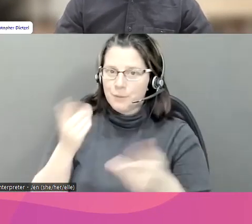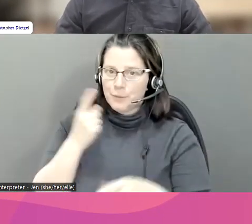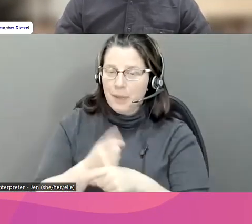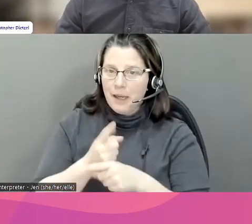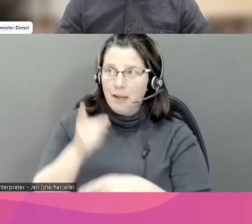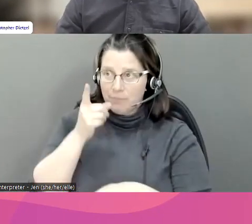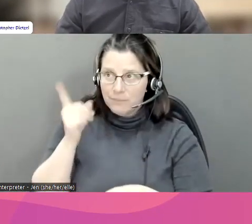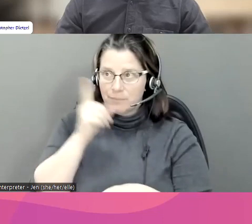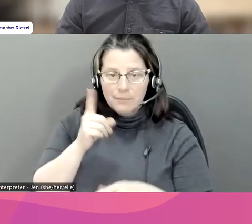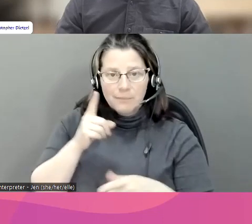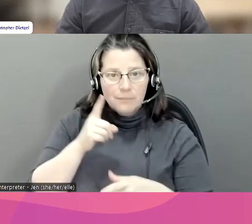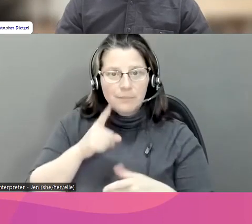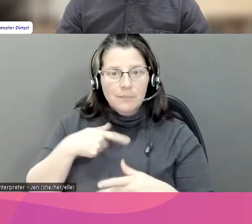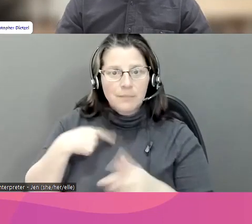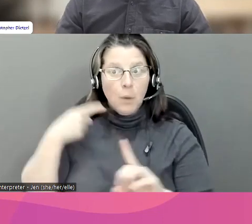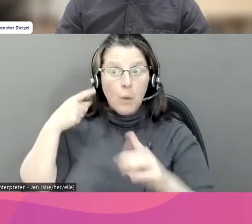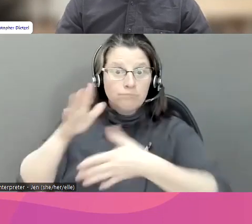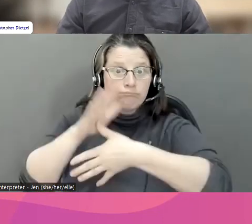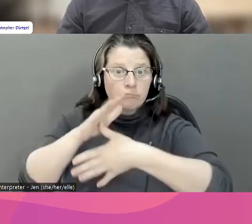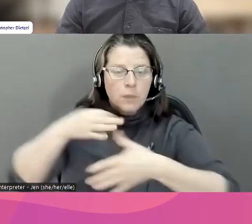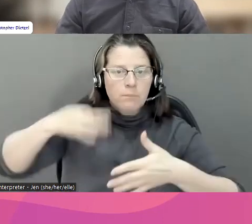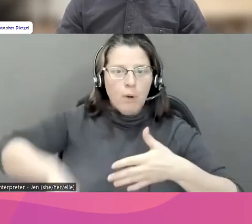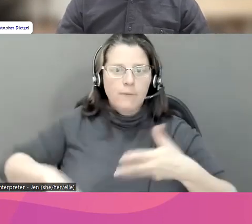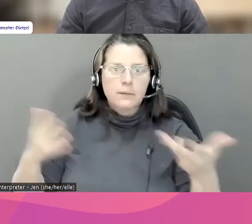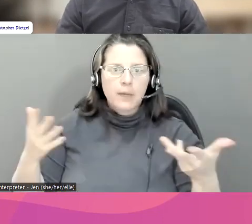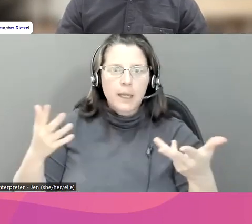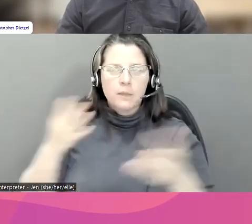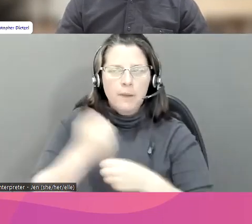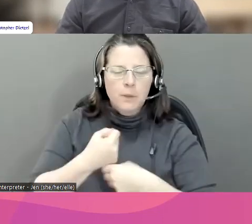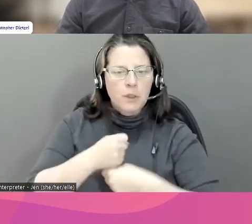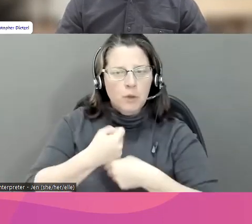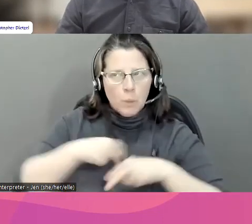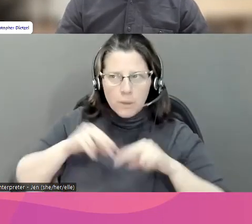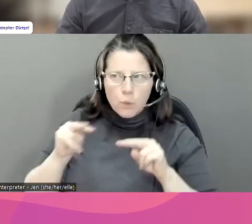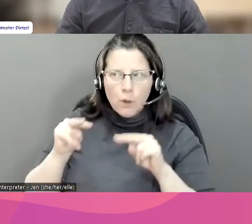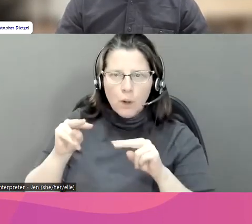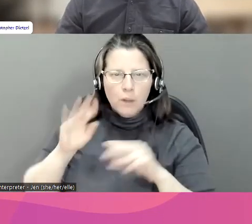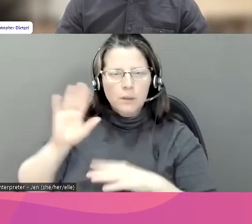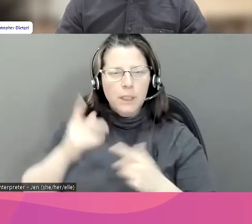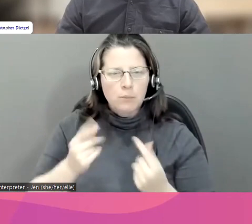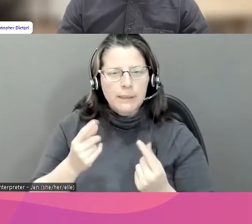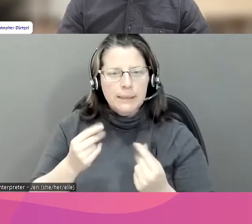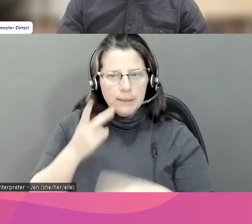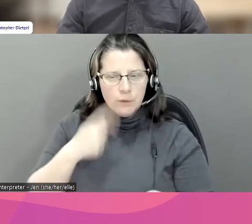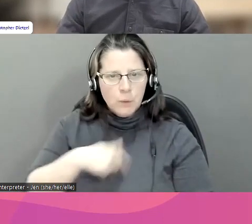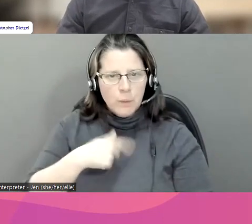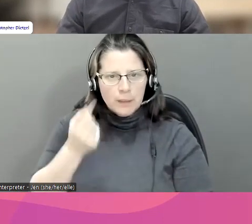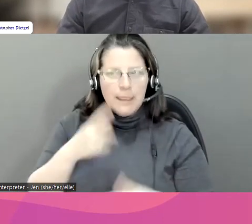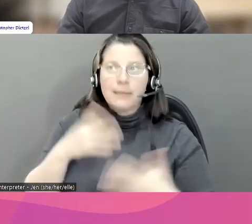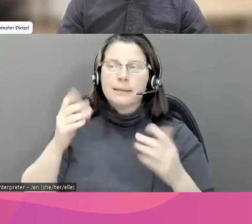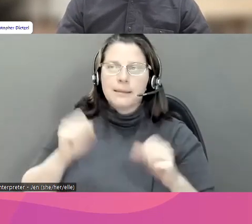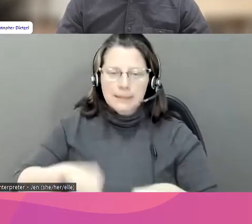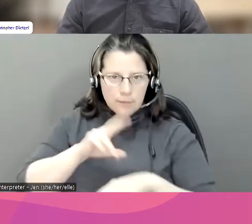Donc, ils vont, ils sont abus lucratifs. Et donc, il y des pratiques